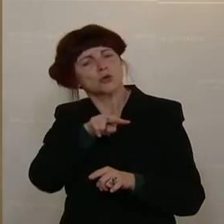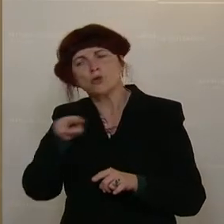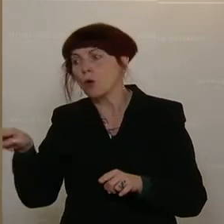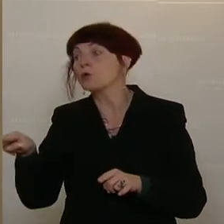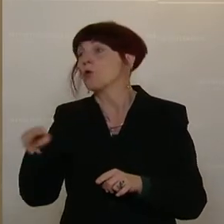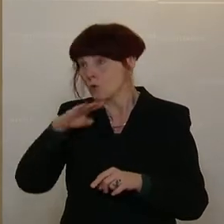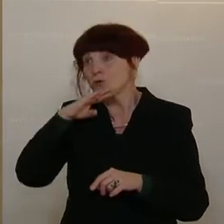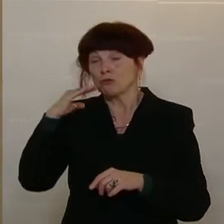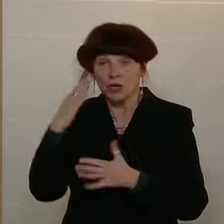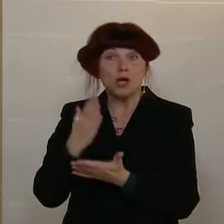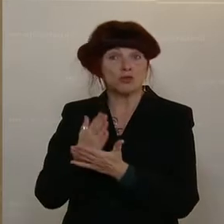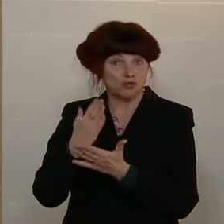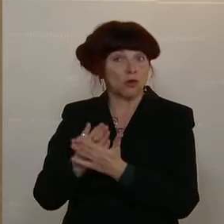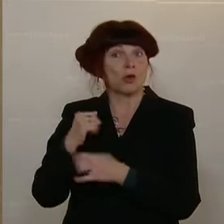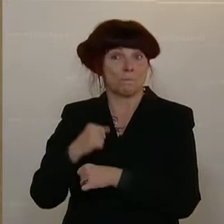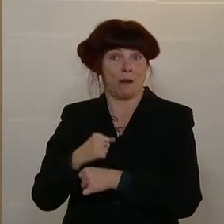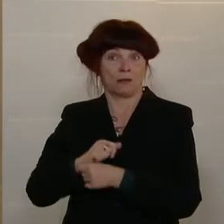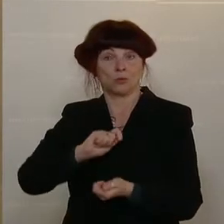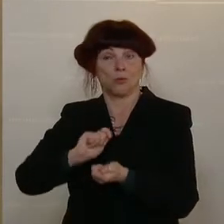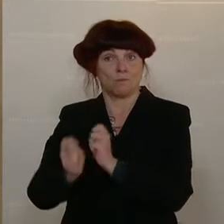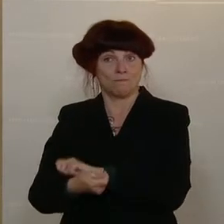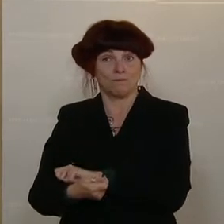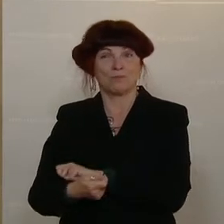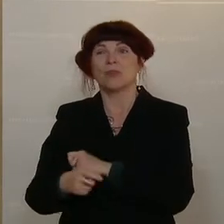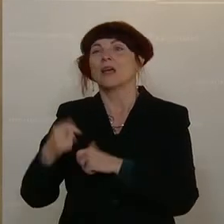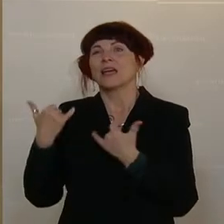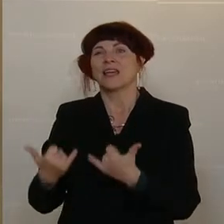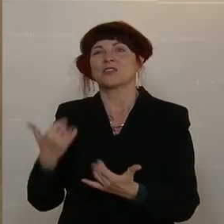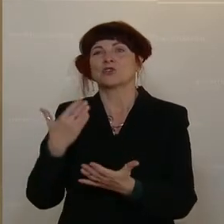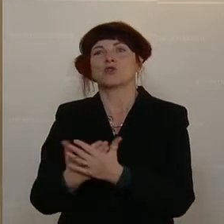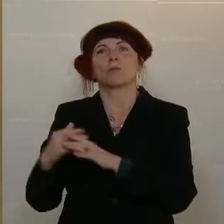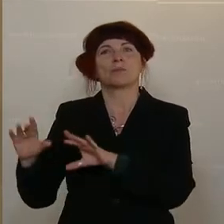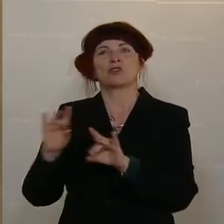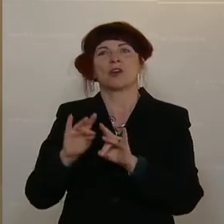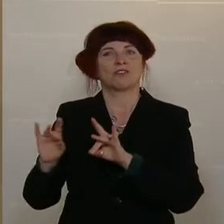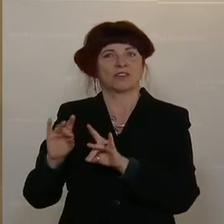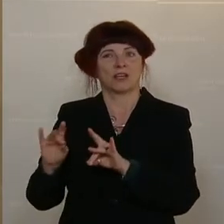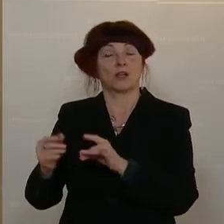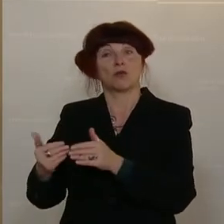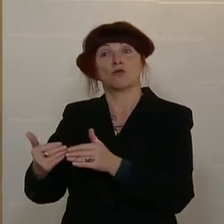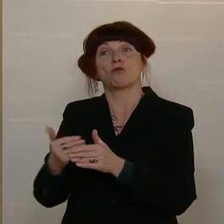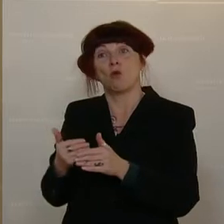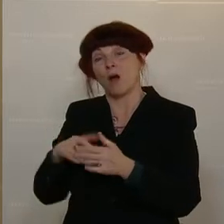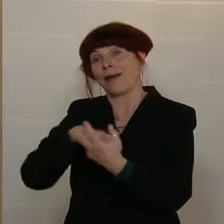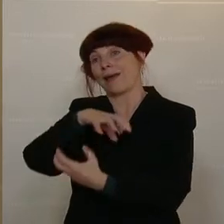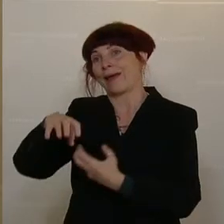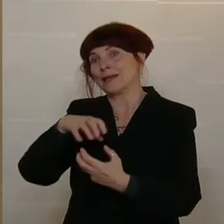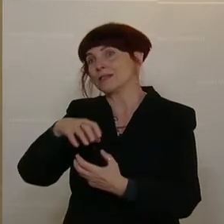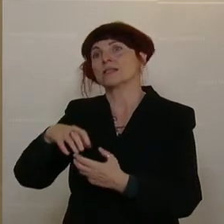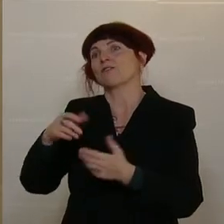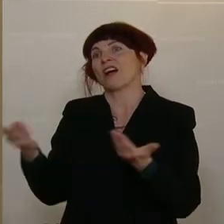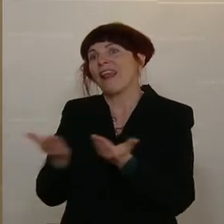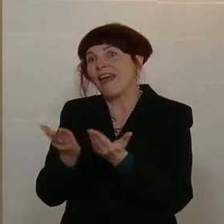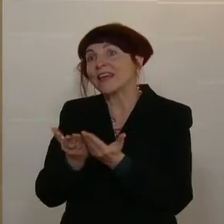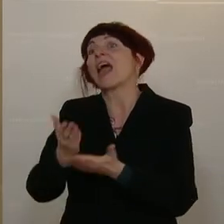haben das leider auch schon getan. Jetzt schon hat sich die Anzahl der Beschäftigten gegenüber dem Vorkrisenniveau halbiert.